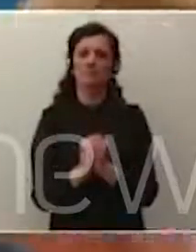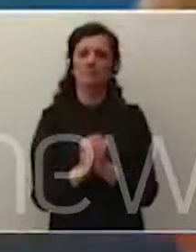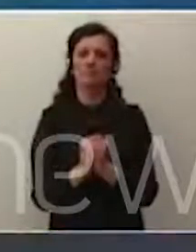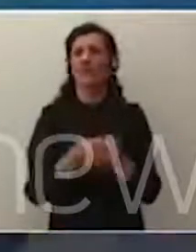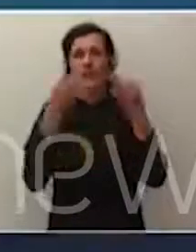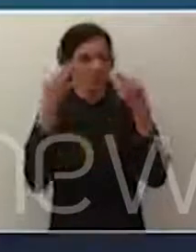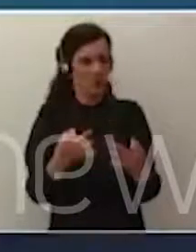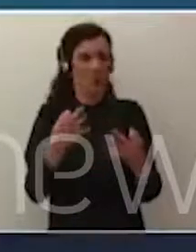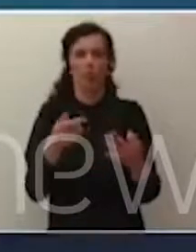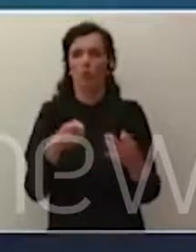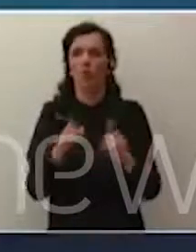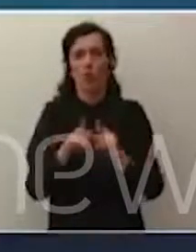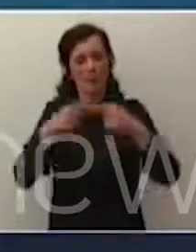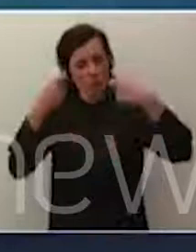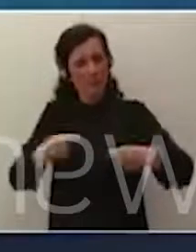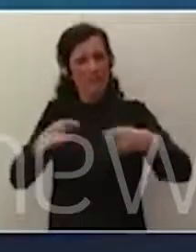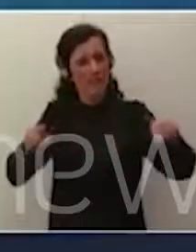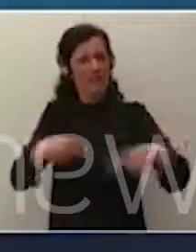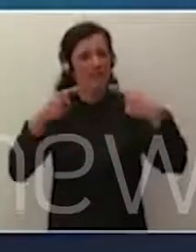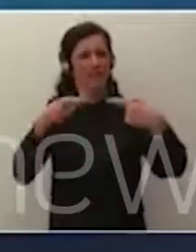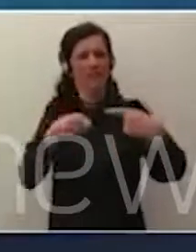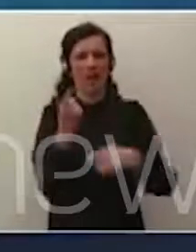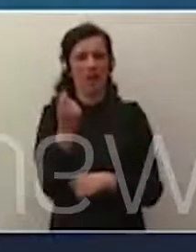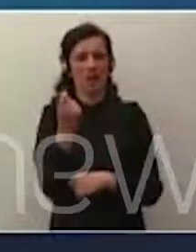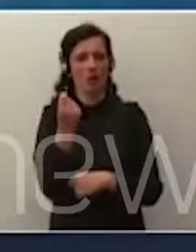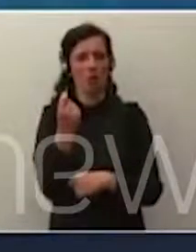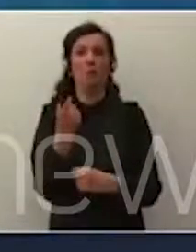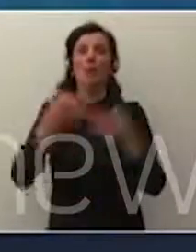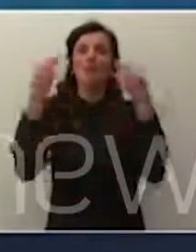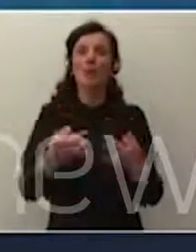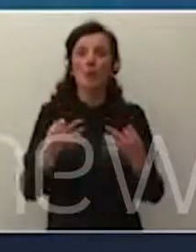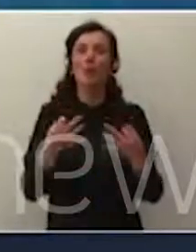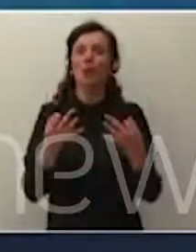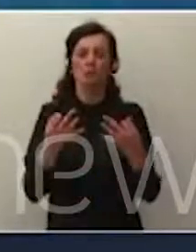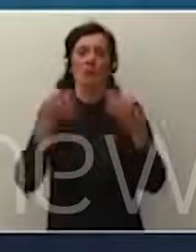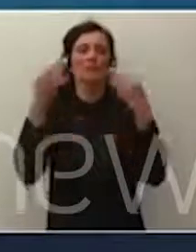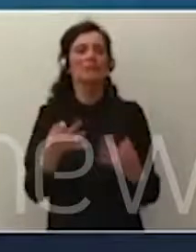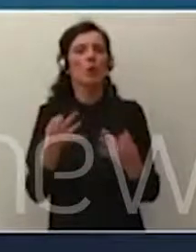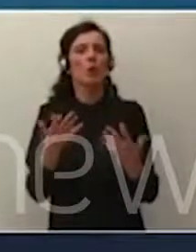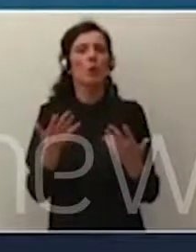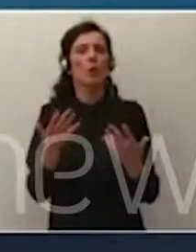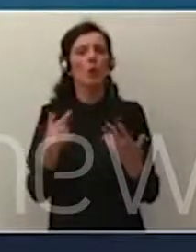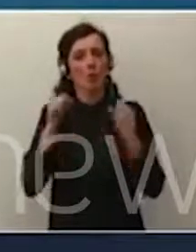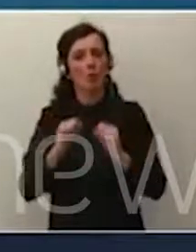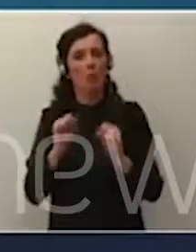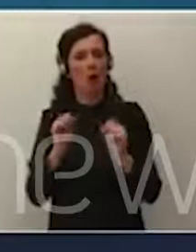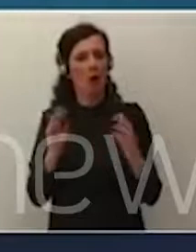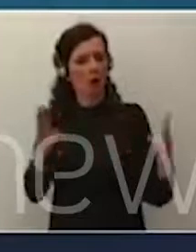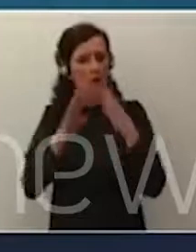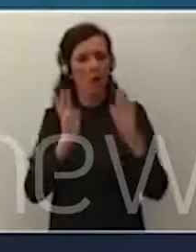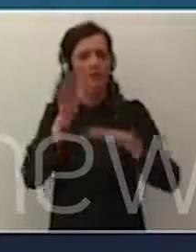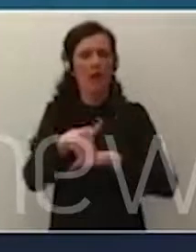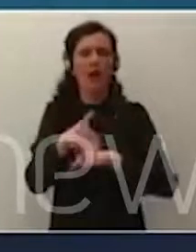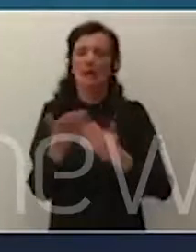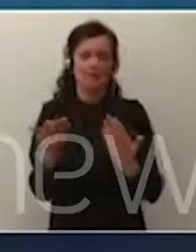non è sicuro quanto sarà forte, anche questo è sicuro, non è sicuro quanto esattamente quanto forte sarà. Quello su cui però